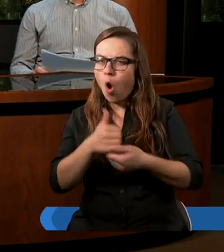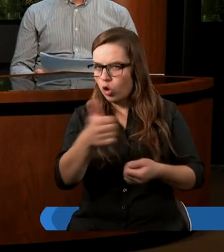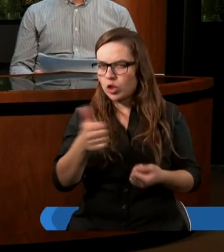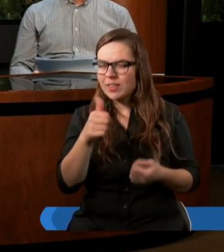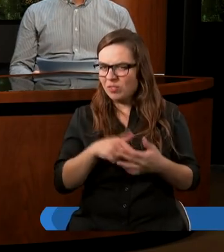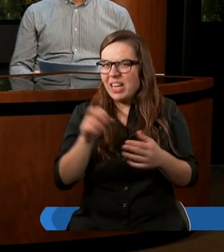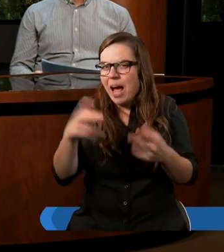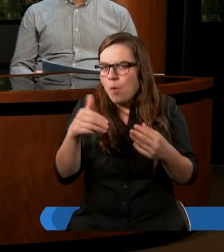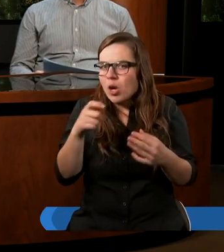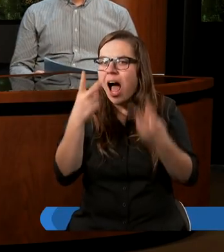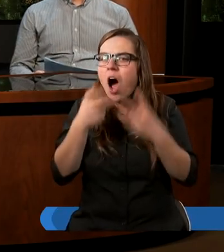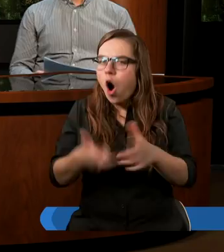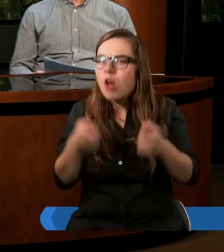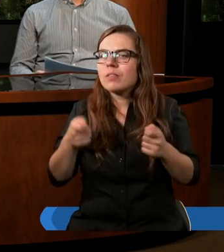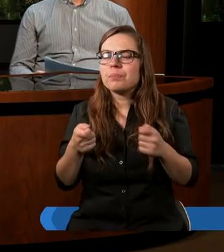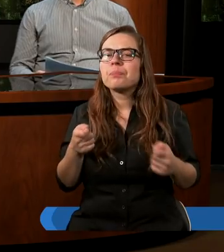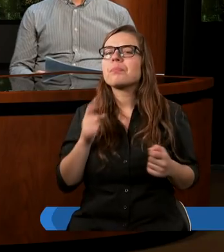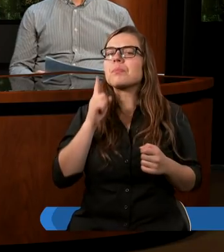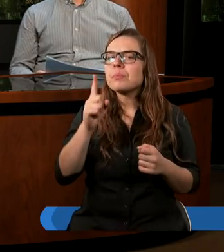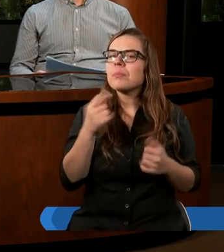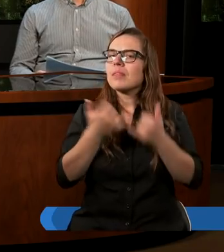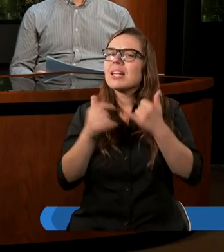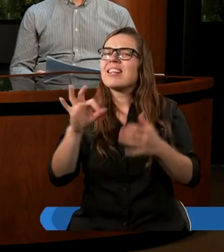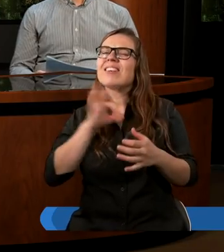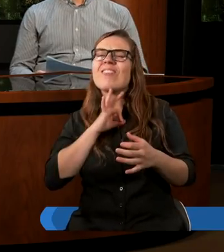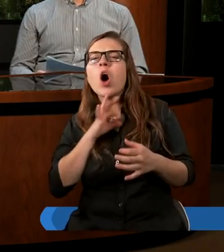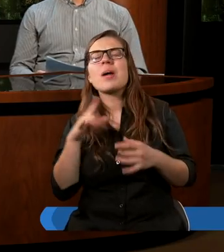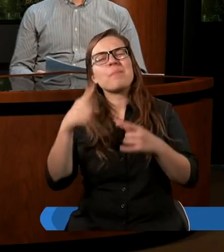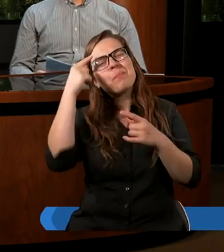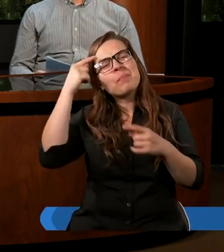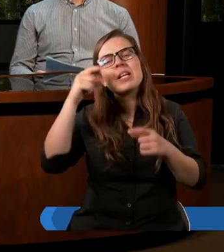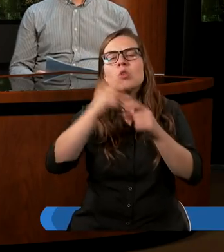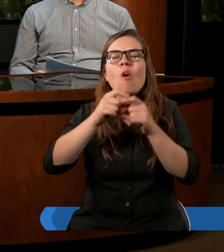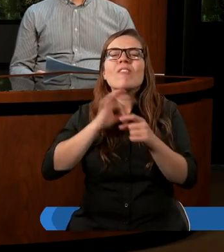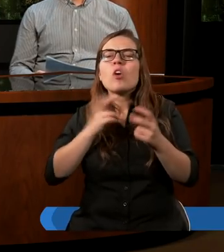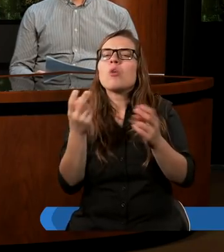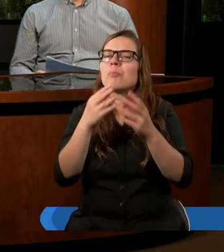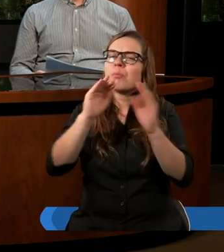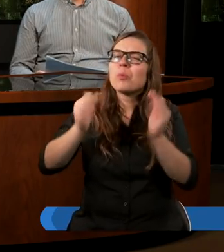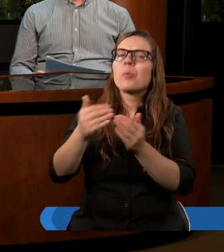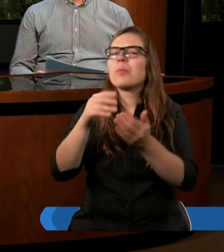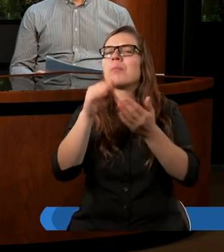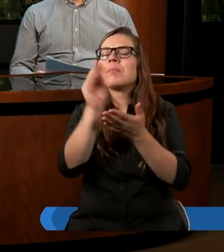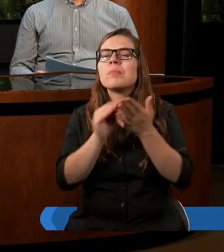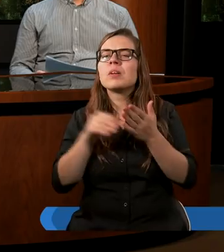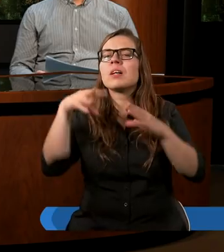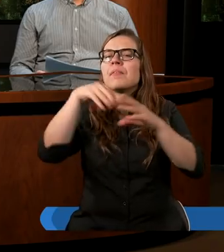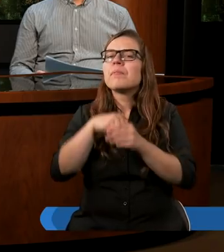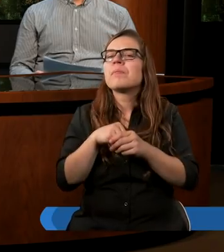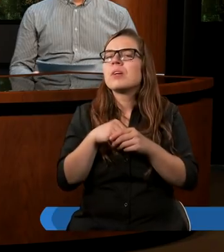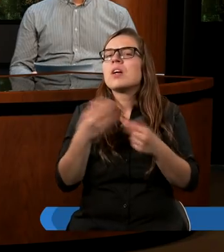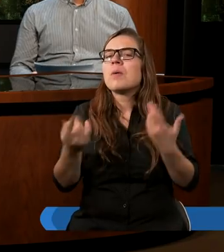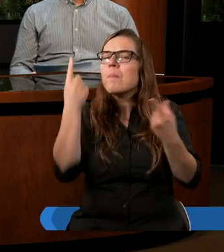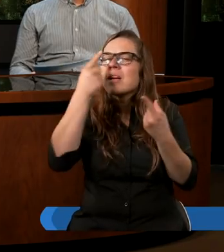odczytać, ale jak mi się wydaje, gdybyśmy tak swoimi słowami w tym naszym współczesnym języku, w naszej współczesnej